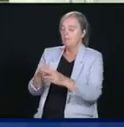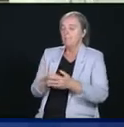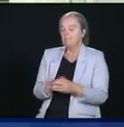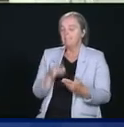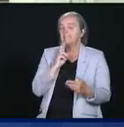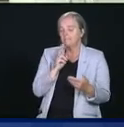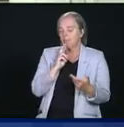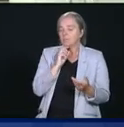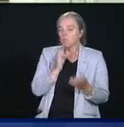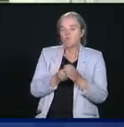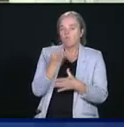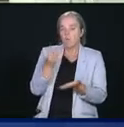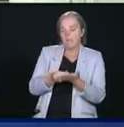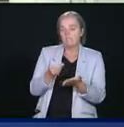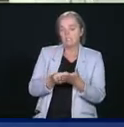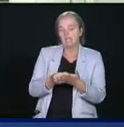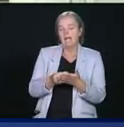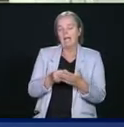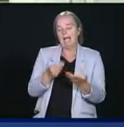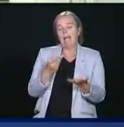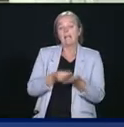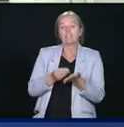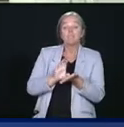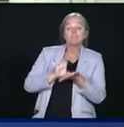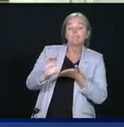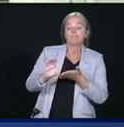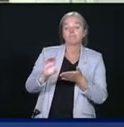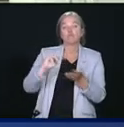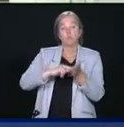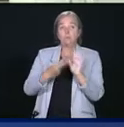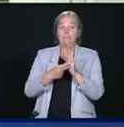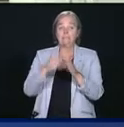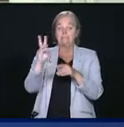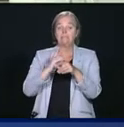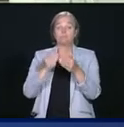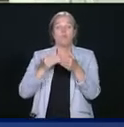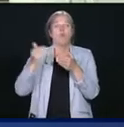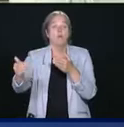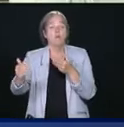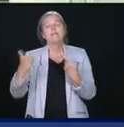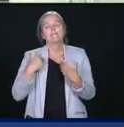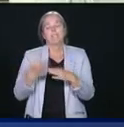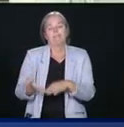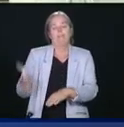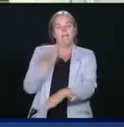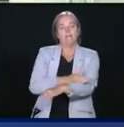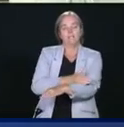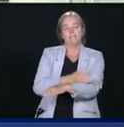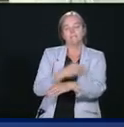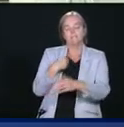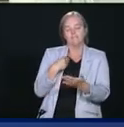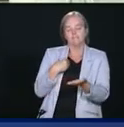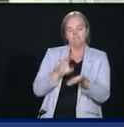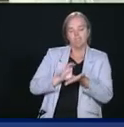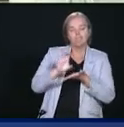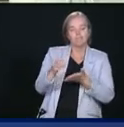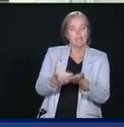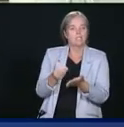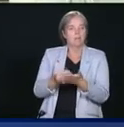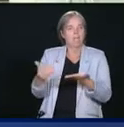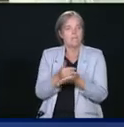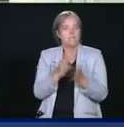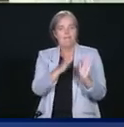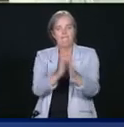de toute façon dans six mois, mais on reconnaît les besoins maintenant que les villes ont par rapport à la liquidité. Mais effectivement,